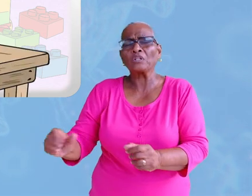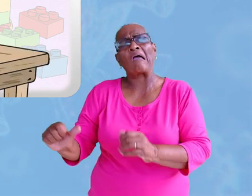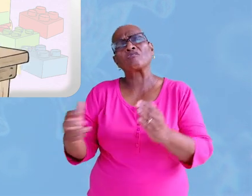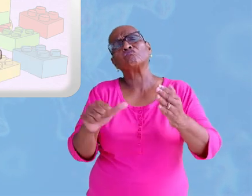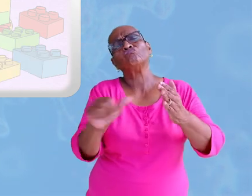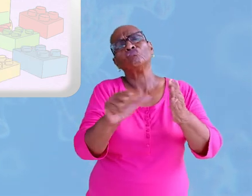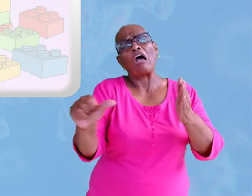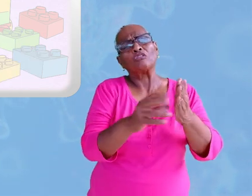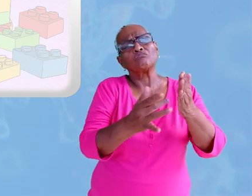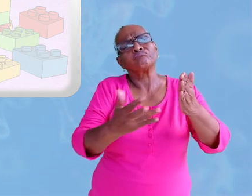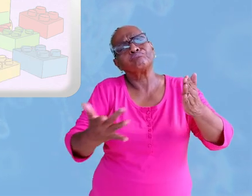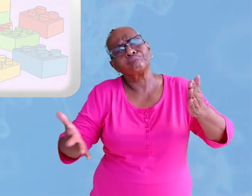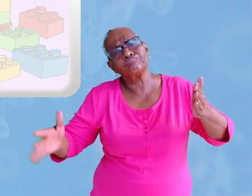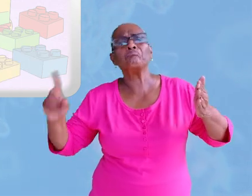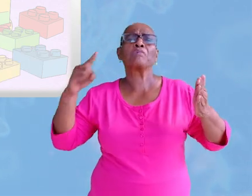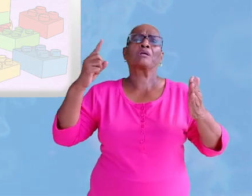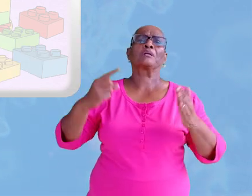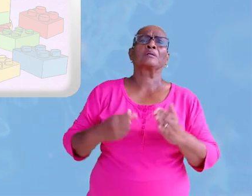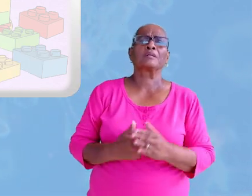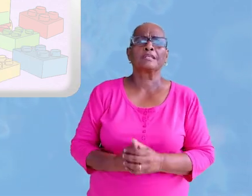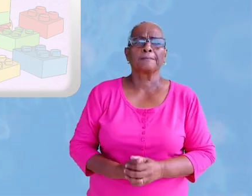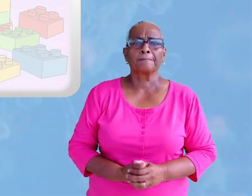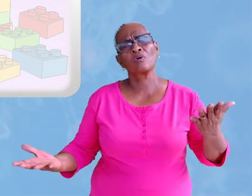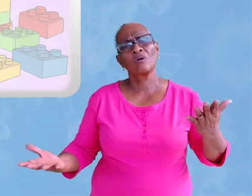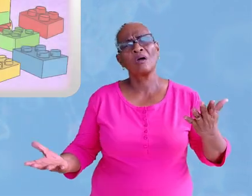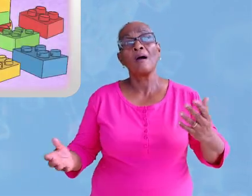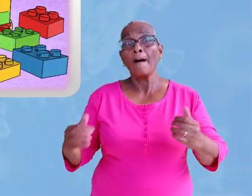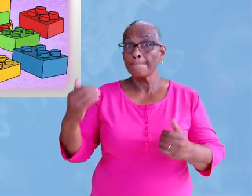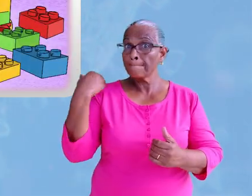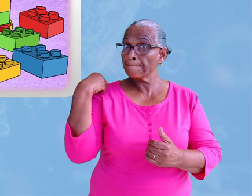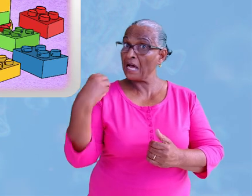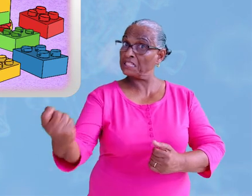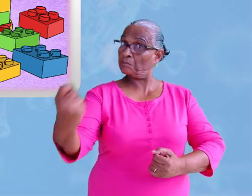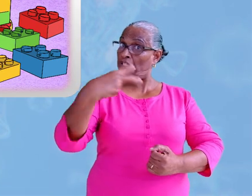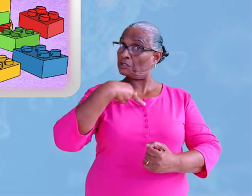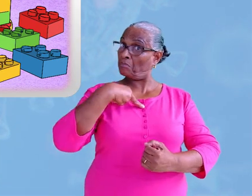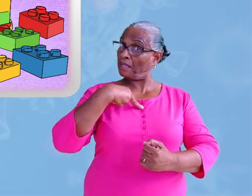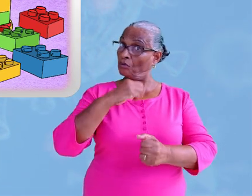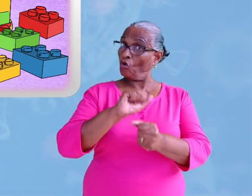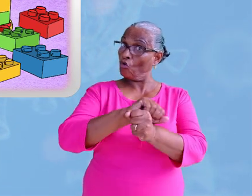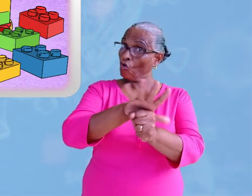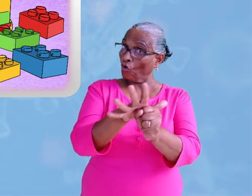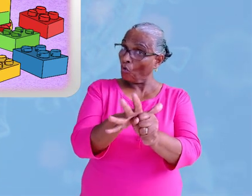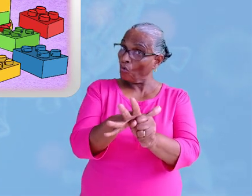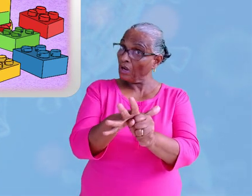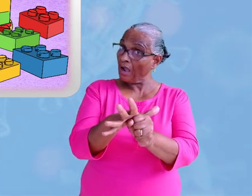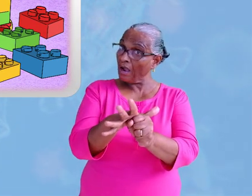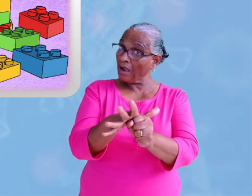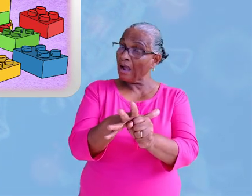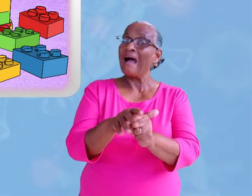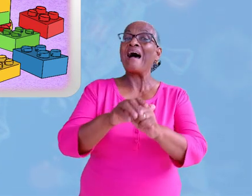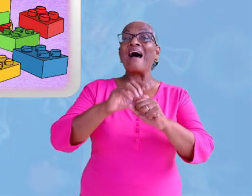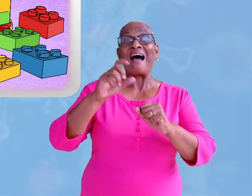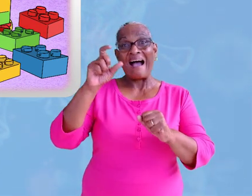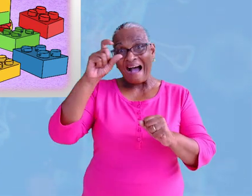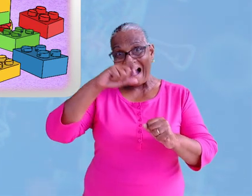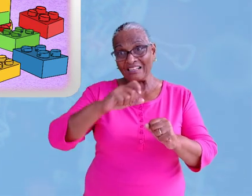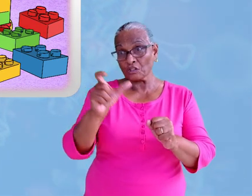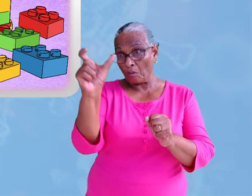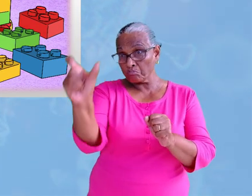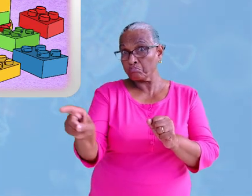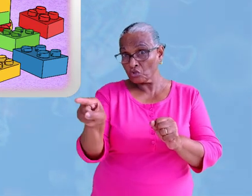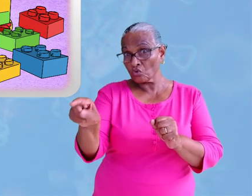speelgoed enzovoort. Je raakt pas besmet met het coronavirus als een besmette